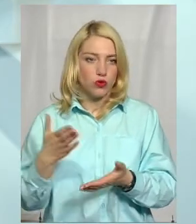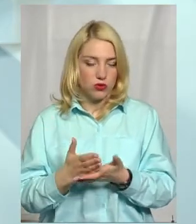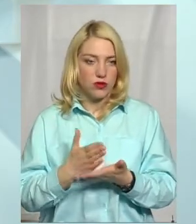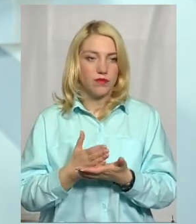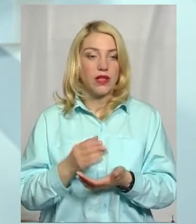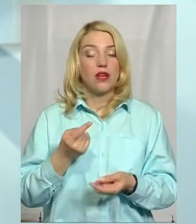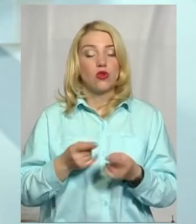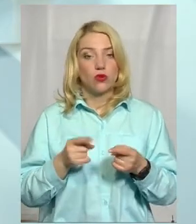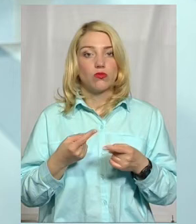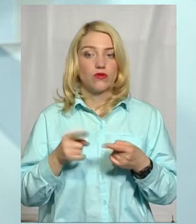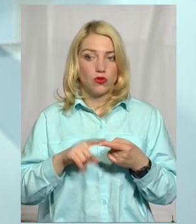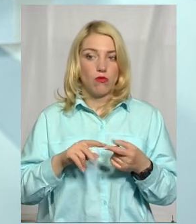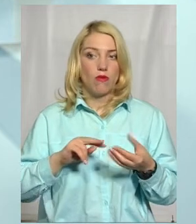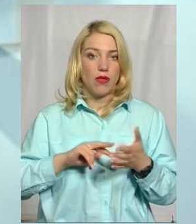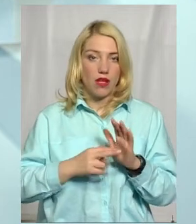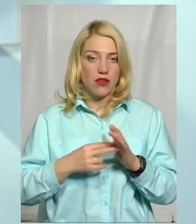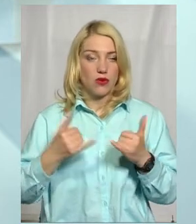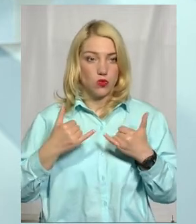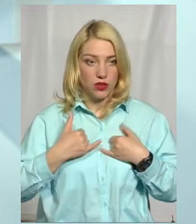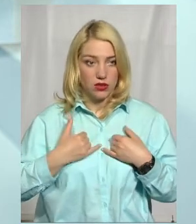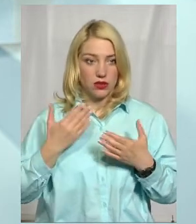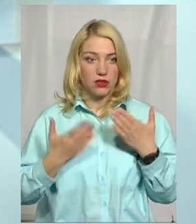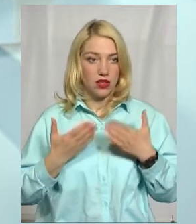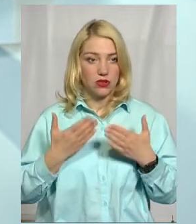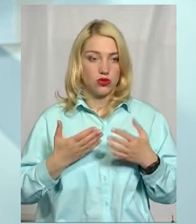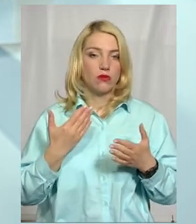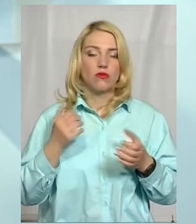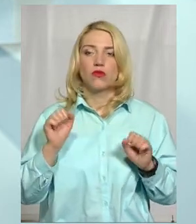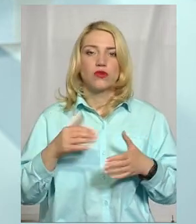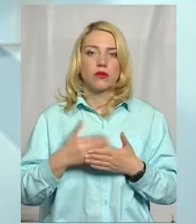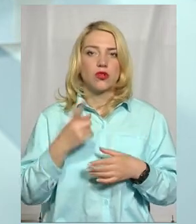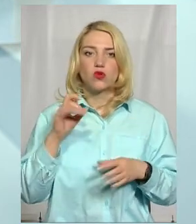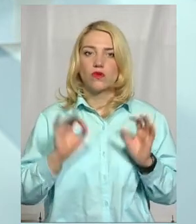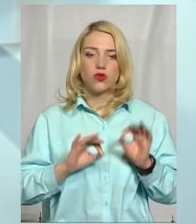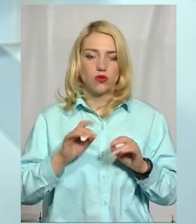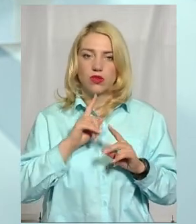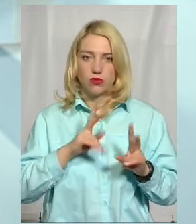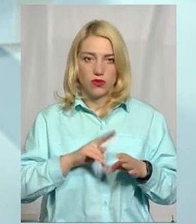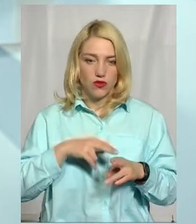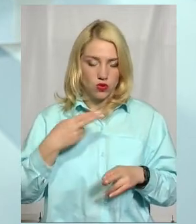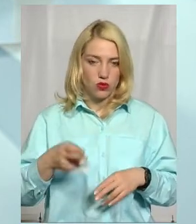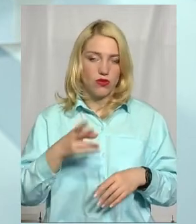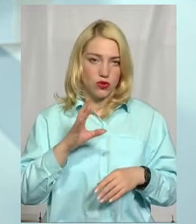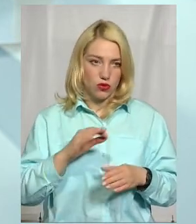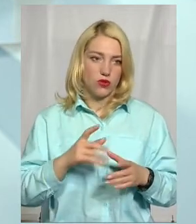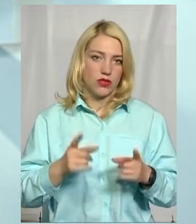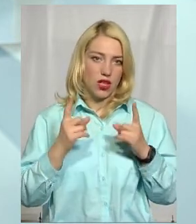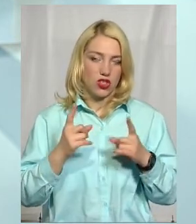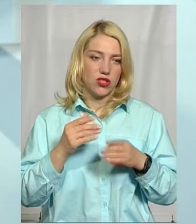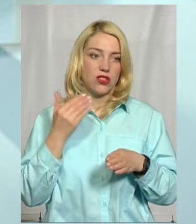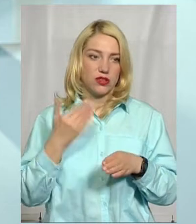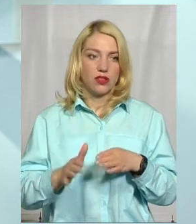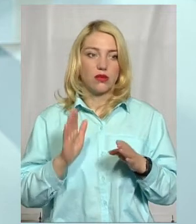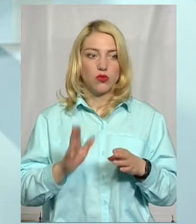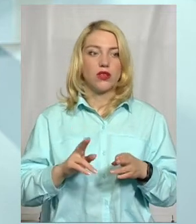в цьому плані в нас, якщо може і не 100% відшкодовуватися, то, в принципі, значна частина